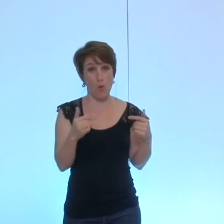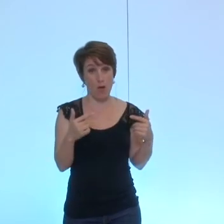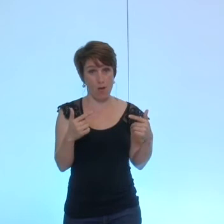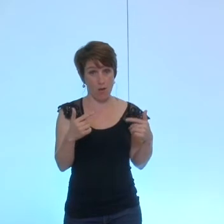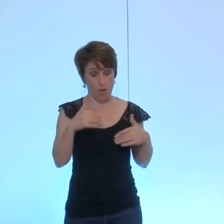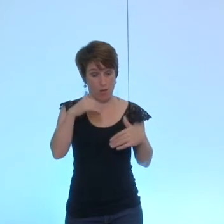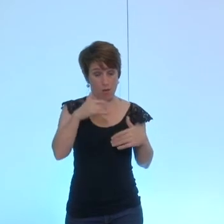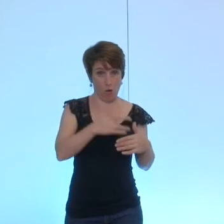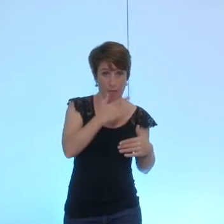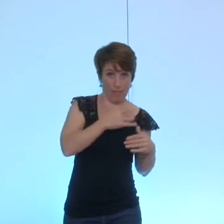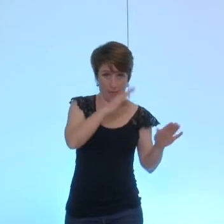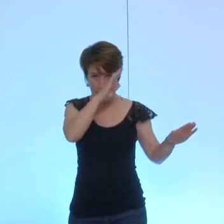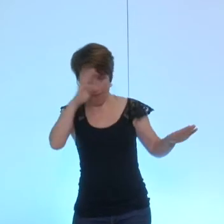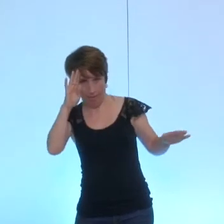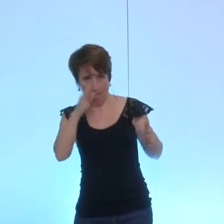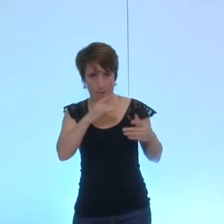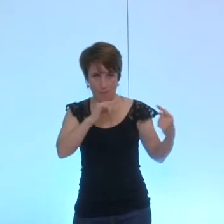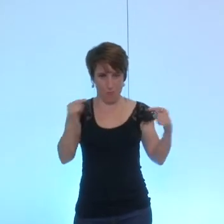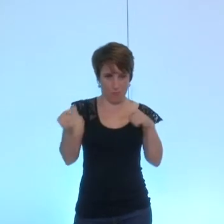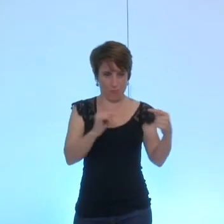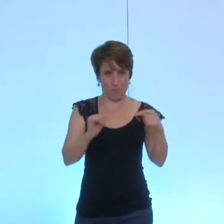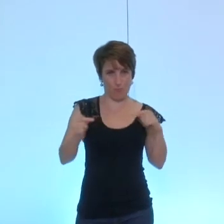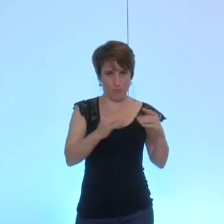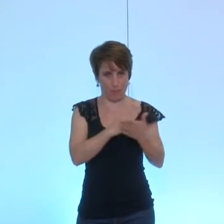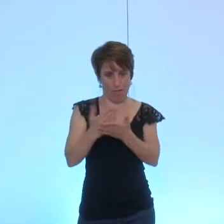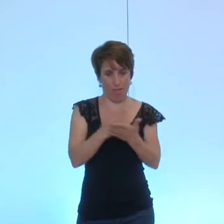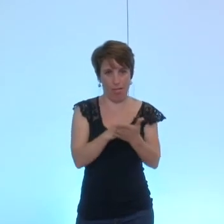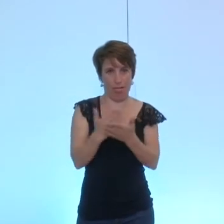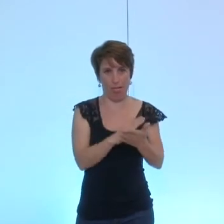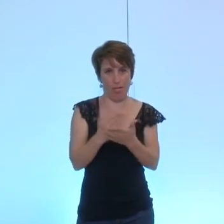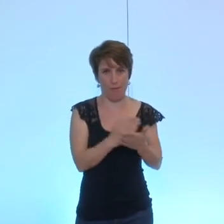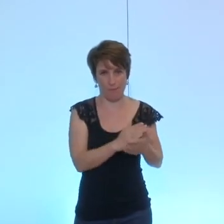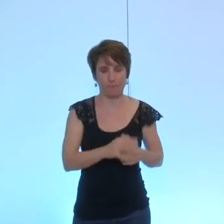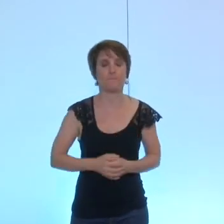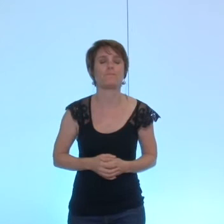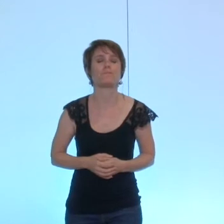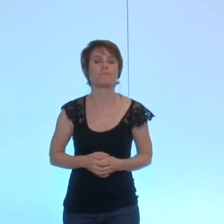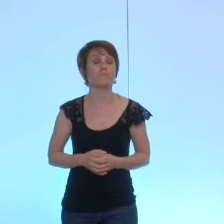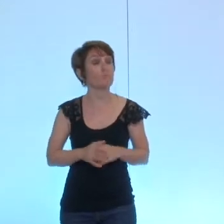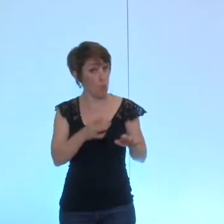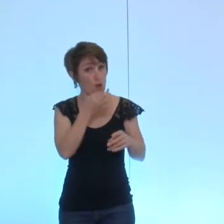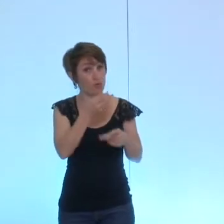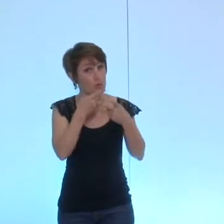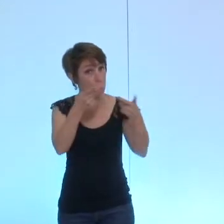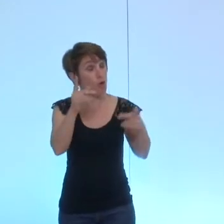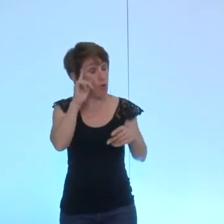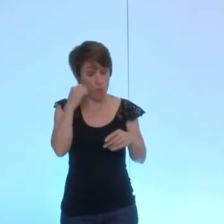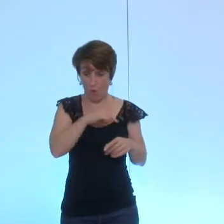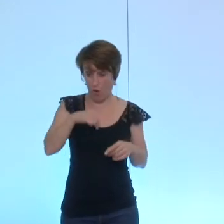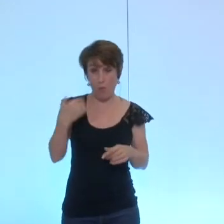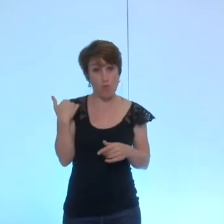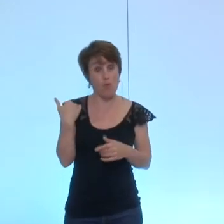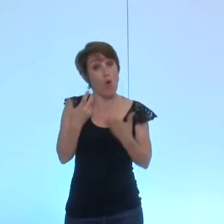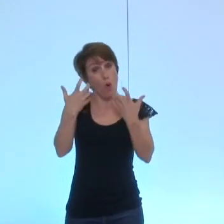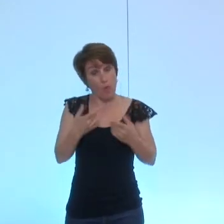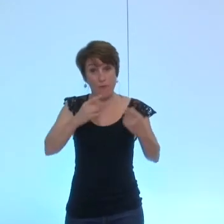il nous faut je dis ça parce que nous avons voulu avoir ce débat en commission et monsieur Sabri n'a